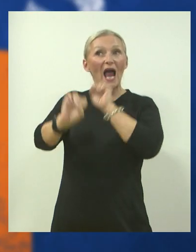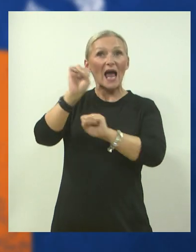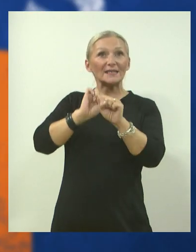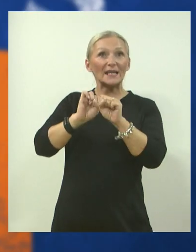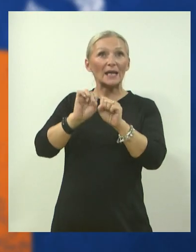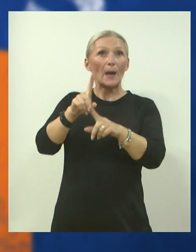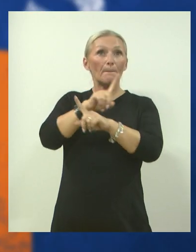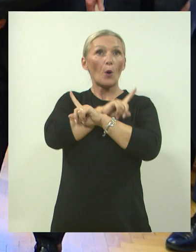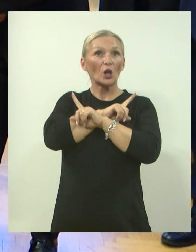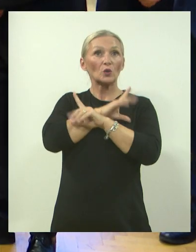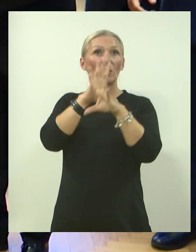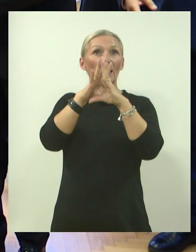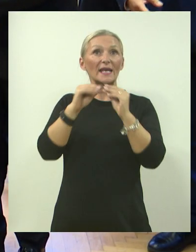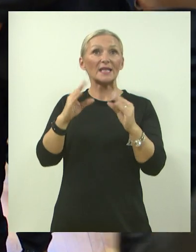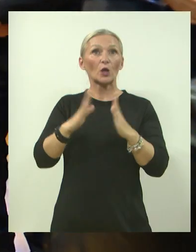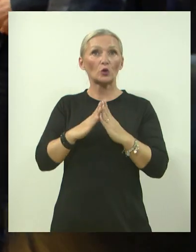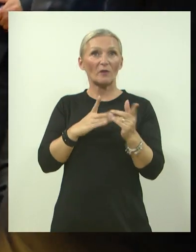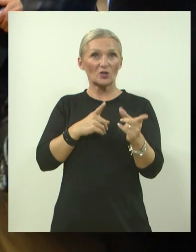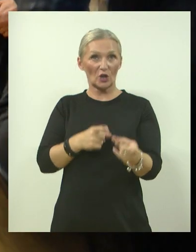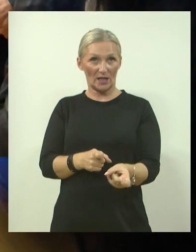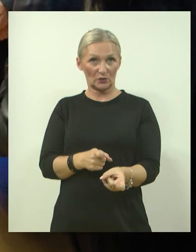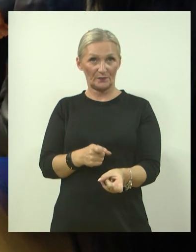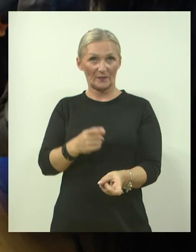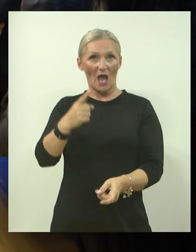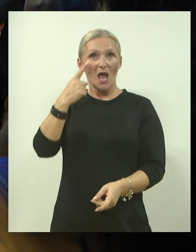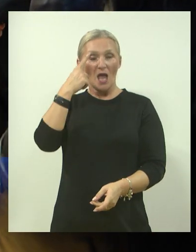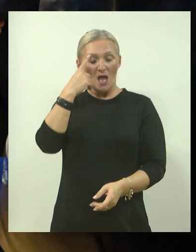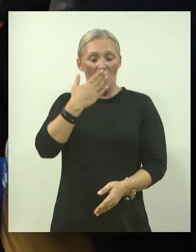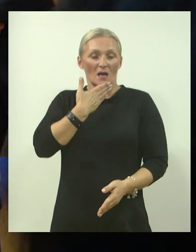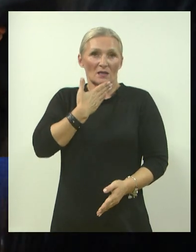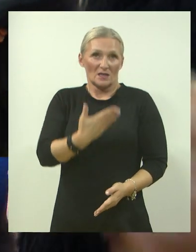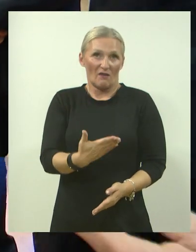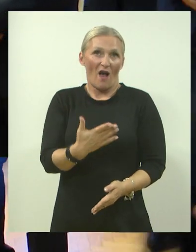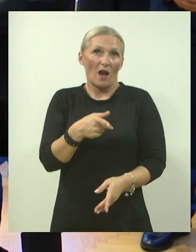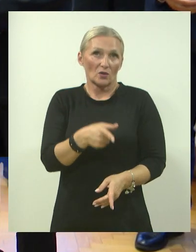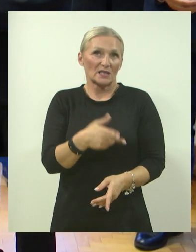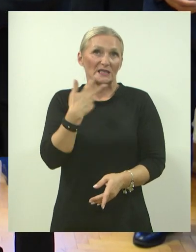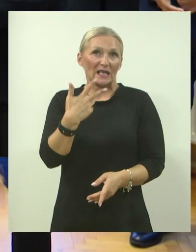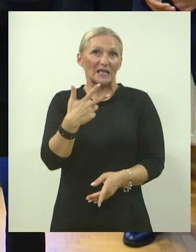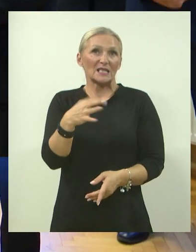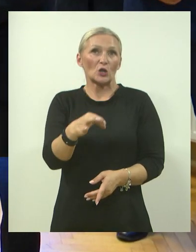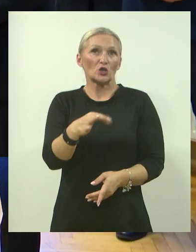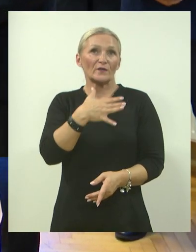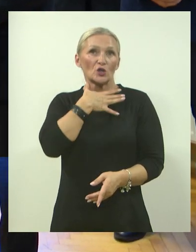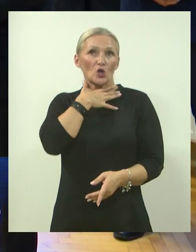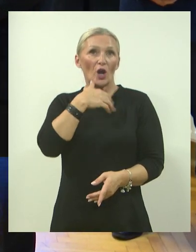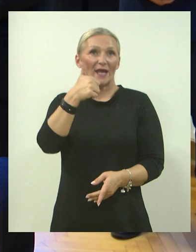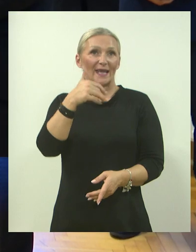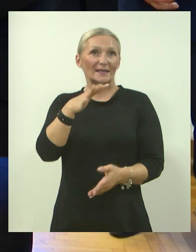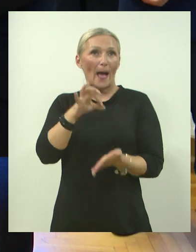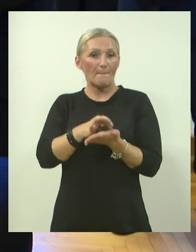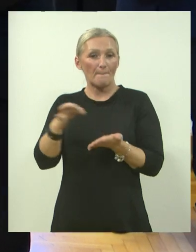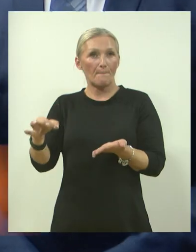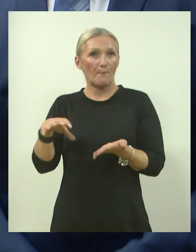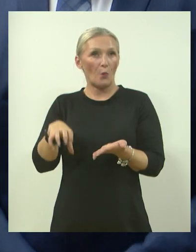u domovinskom ratu. U znak zahvalnosti i trajnog sjećanja u 30 matičnih osnovnih škola i jednoj područnoj